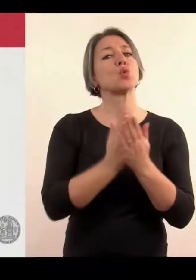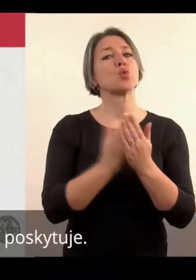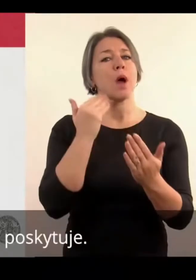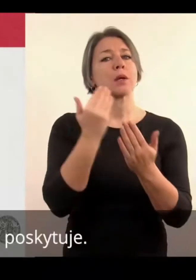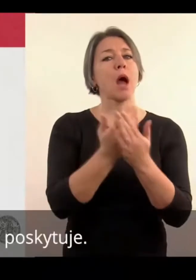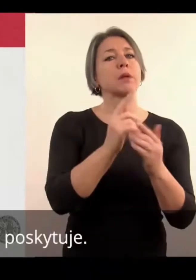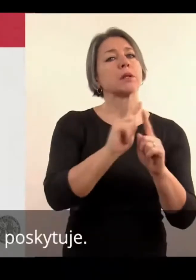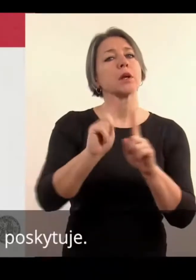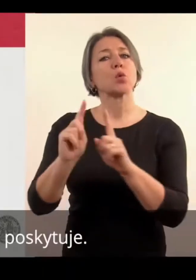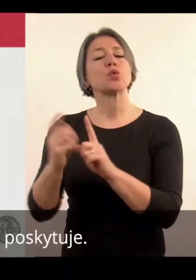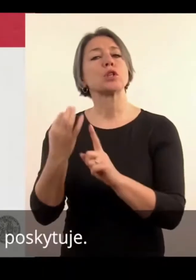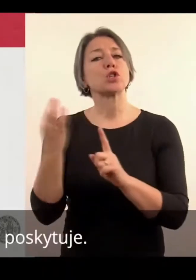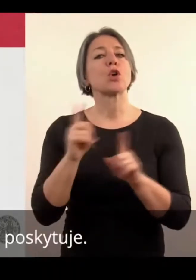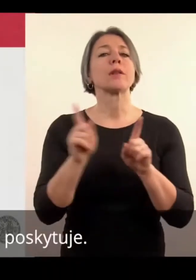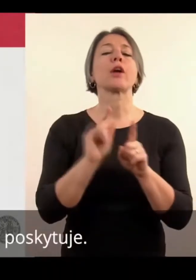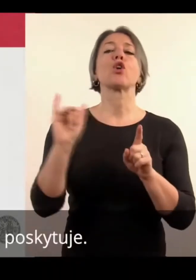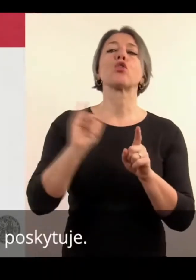čerpat a kde služby postituje.